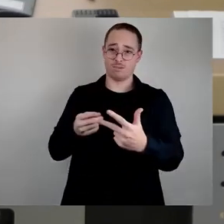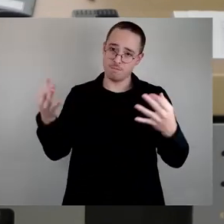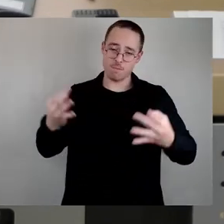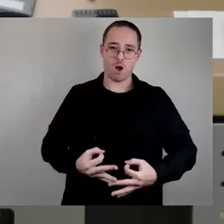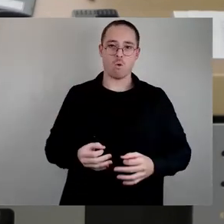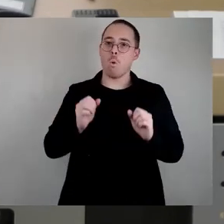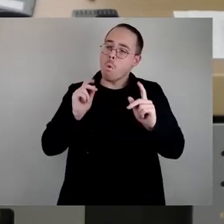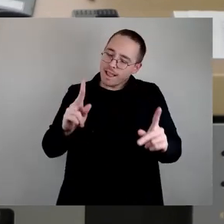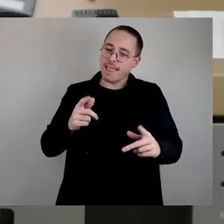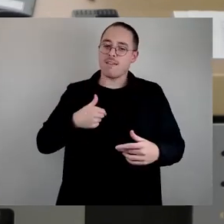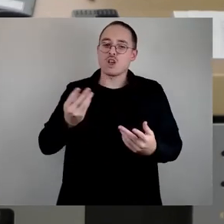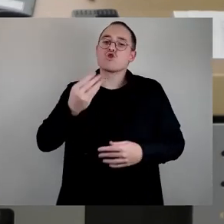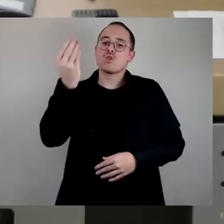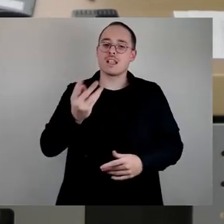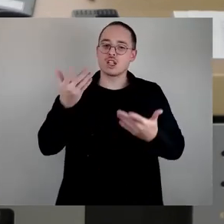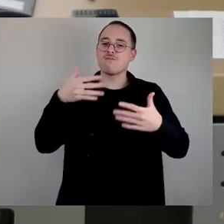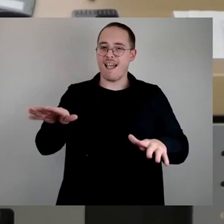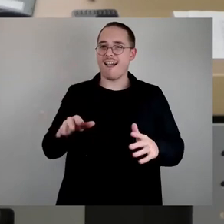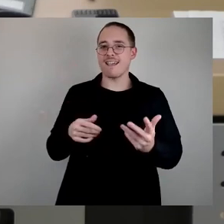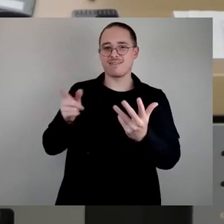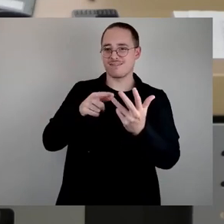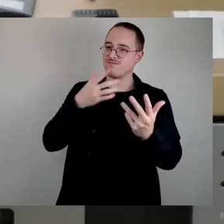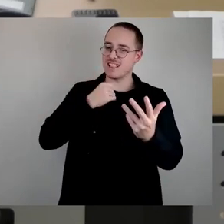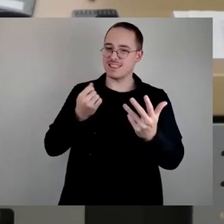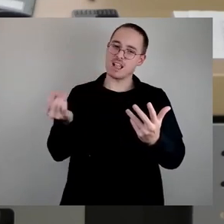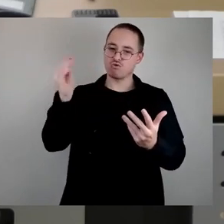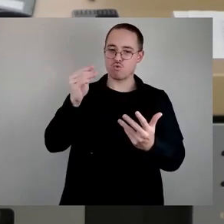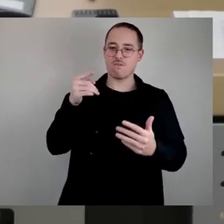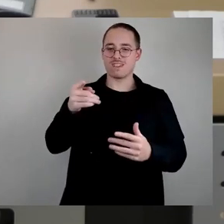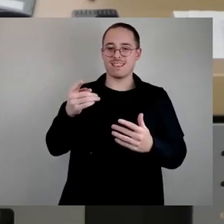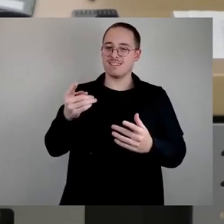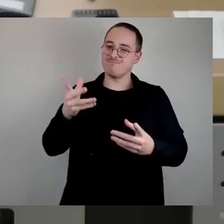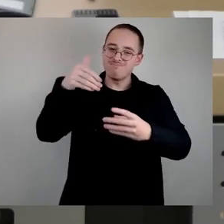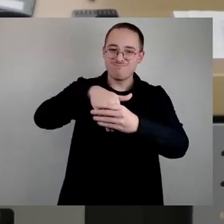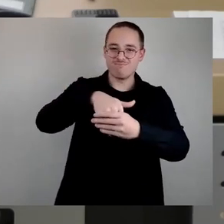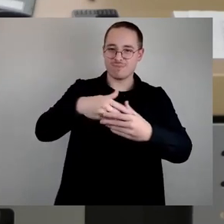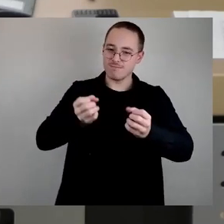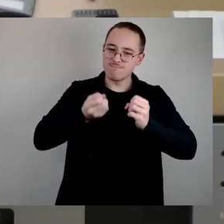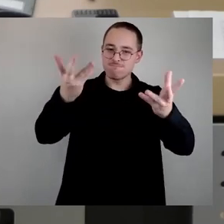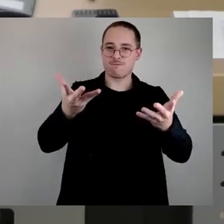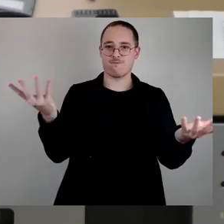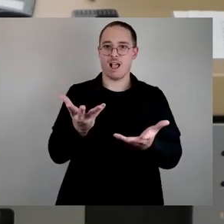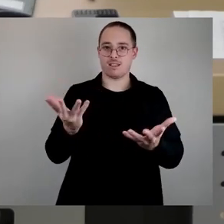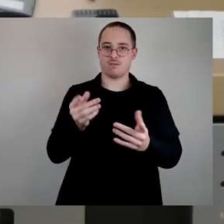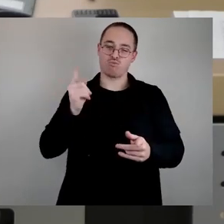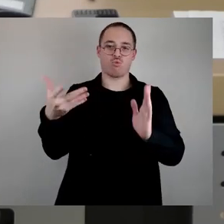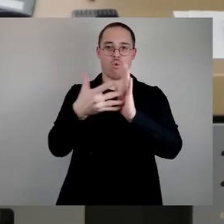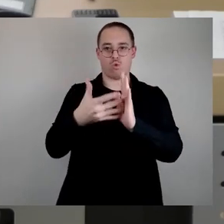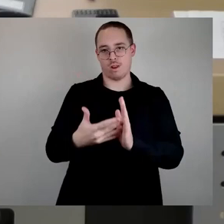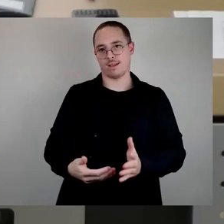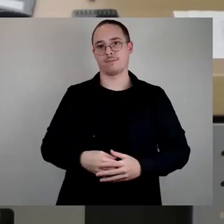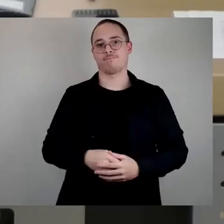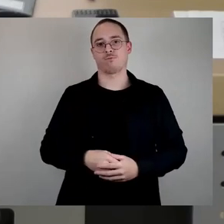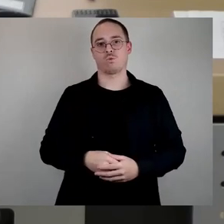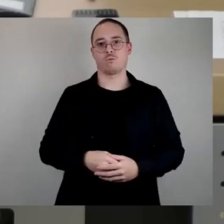Qualitätskontrollen der Darbietung. Warum konnte nicht einfach eine funktionierende Satzung einer anderen Gemeinde als Grundlage